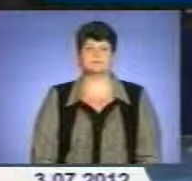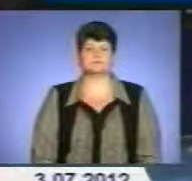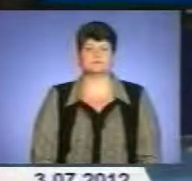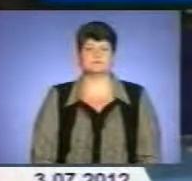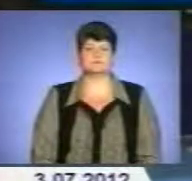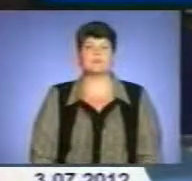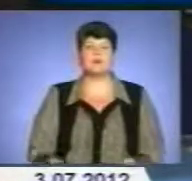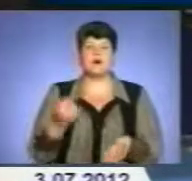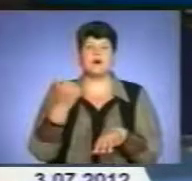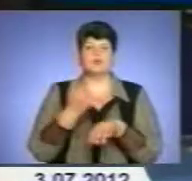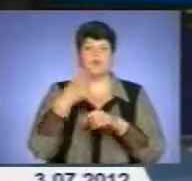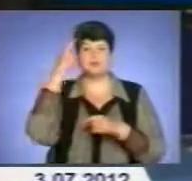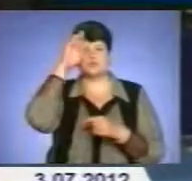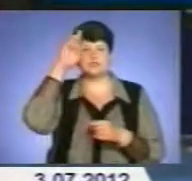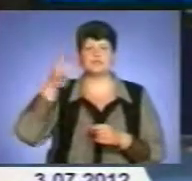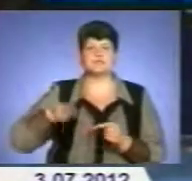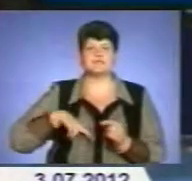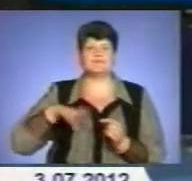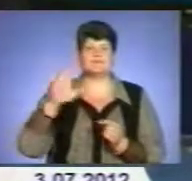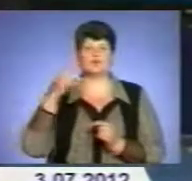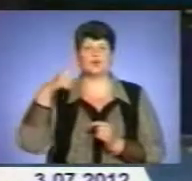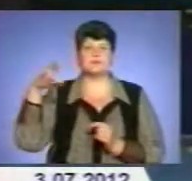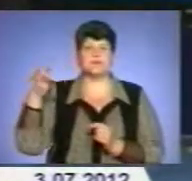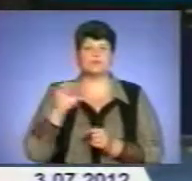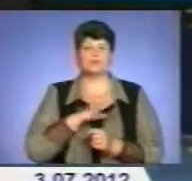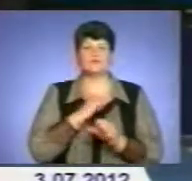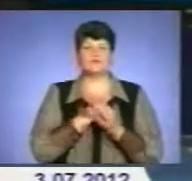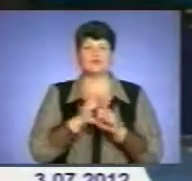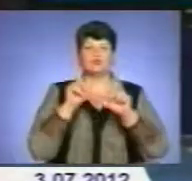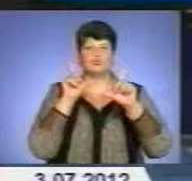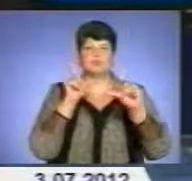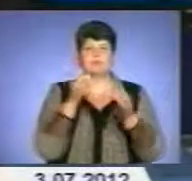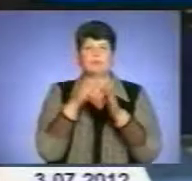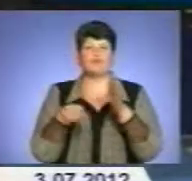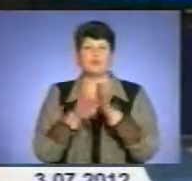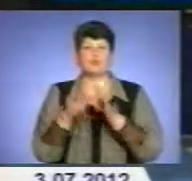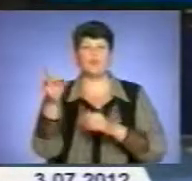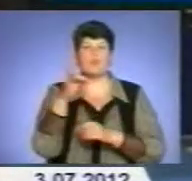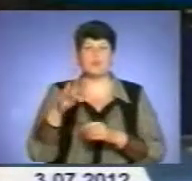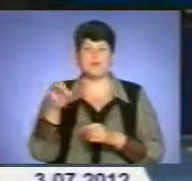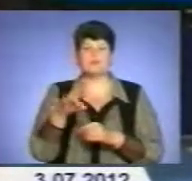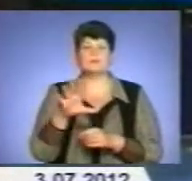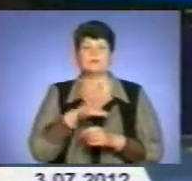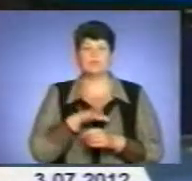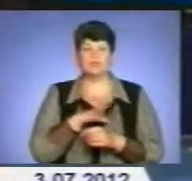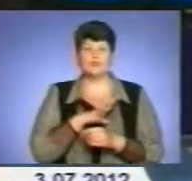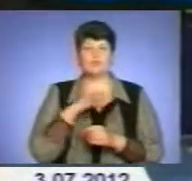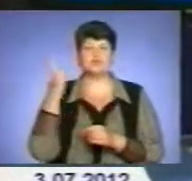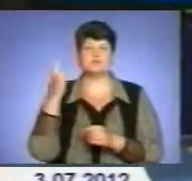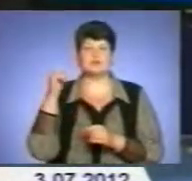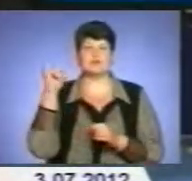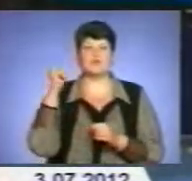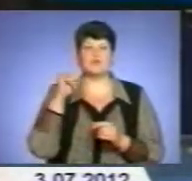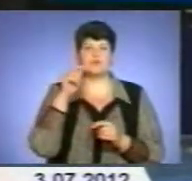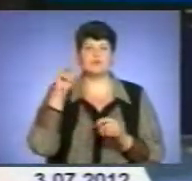Голова обласної державної адміністрації Лантин Хоптян побував з робочою поїздкою у Підволочиському районі. Він відвідав господарство Україна, села